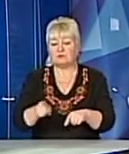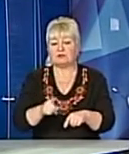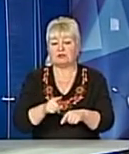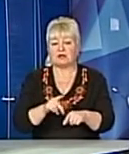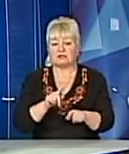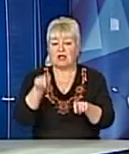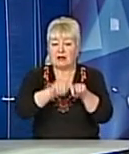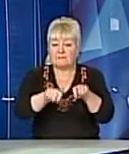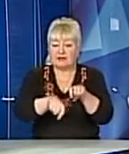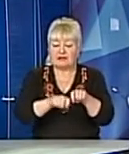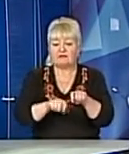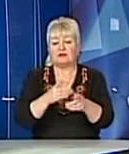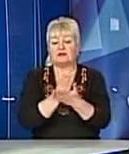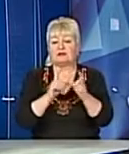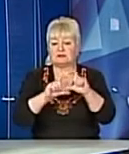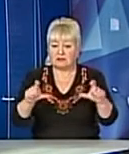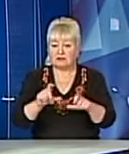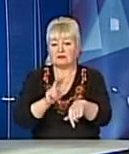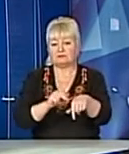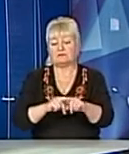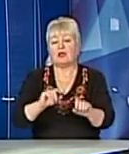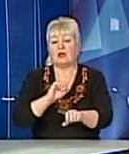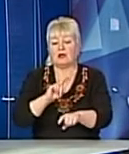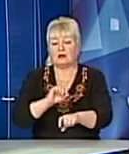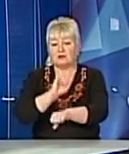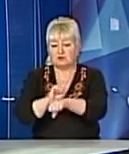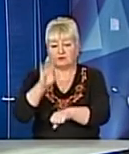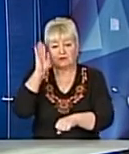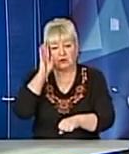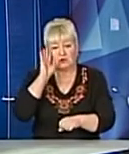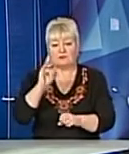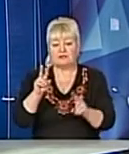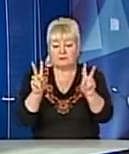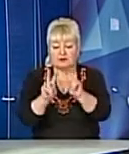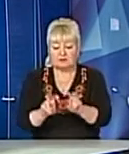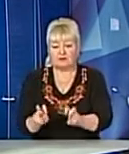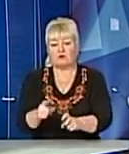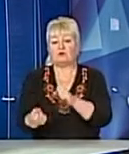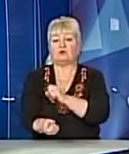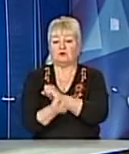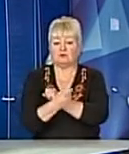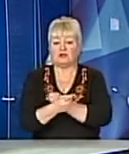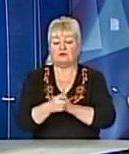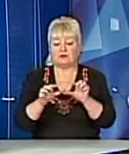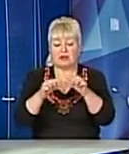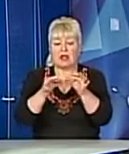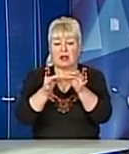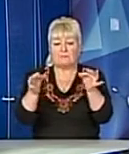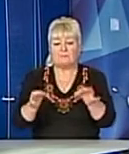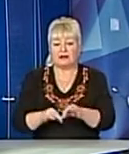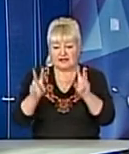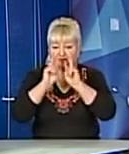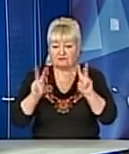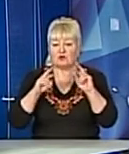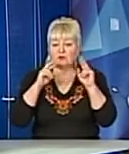одному з них інспектори зупинили хлопця При поверхневій перевірці в нього виявили пакет з невідомою речовиною 22-річний Львів'янин